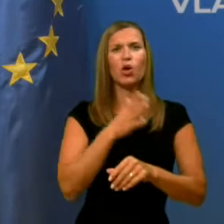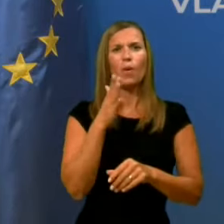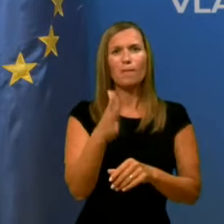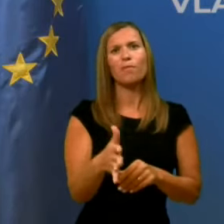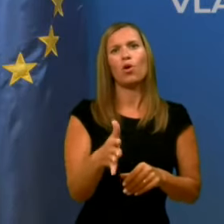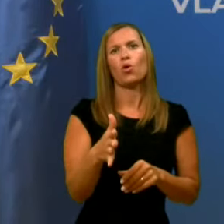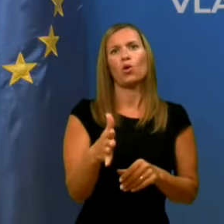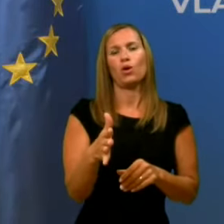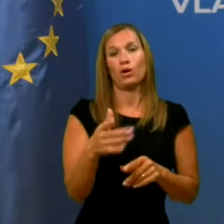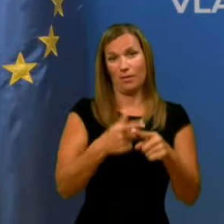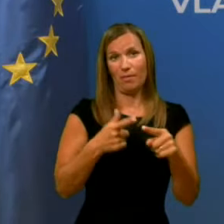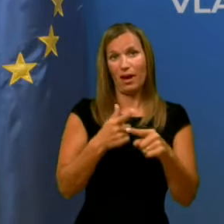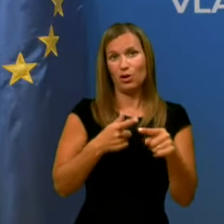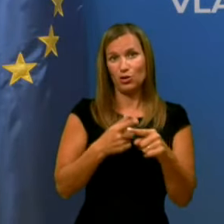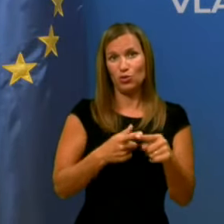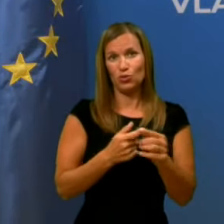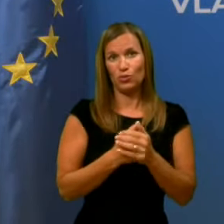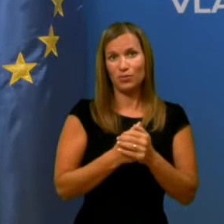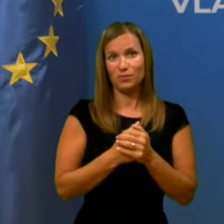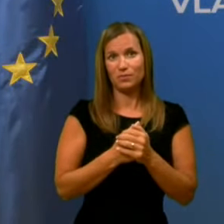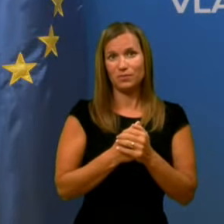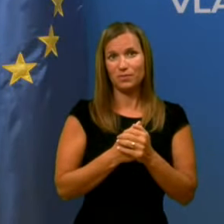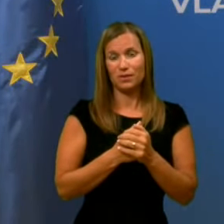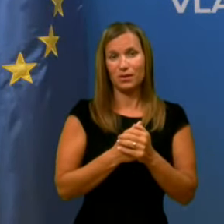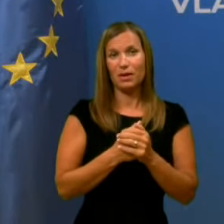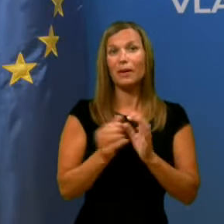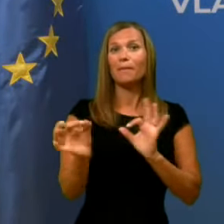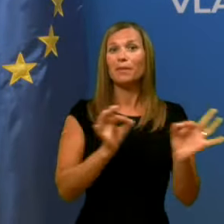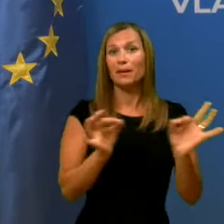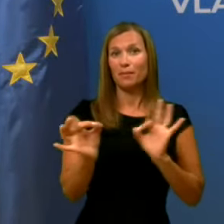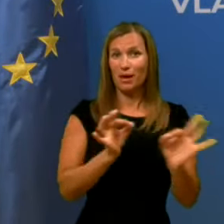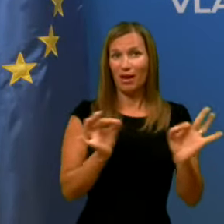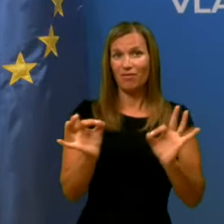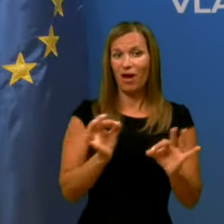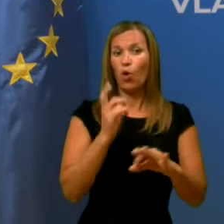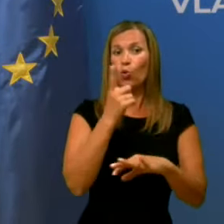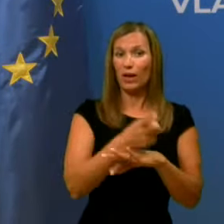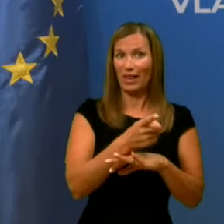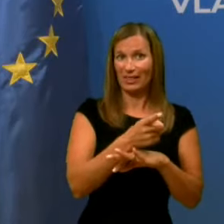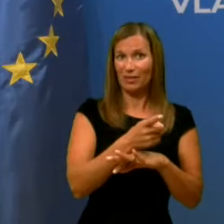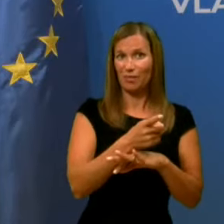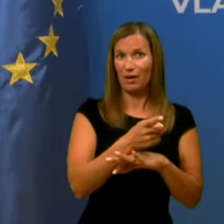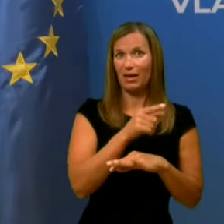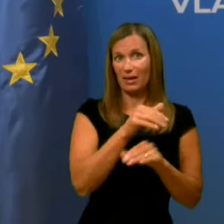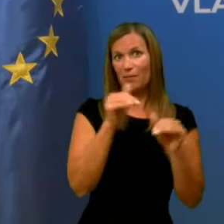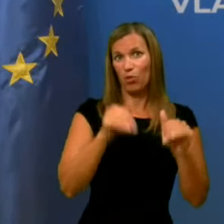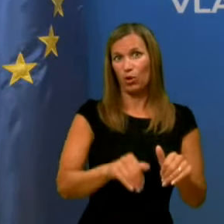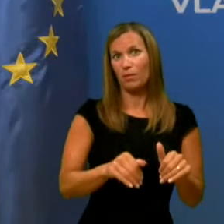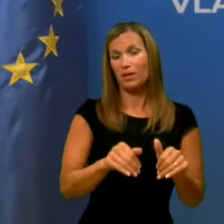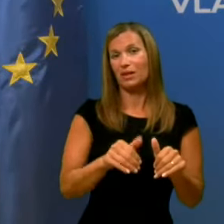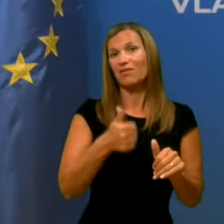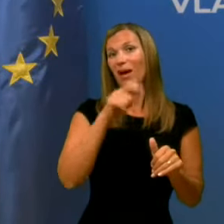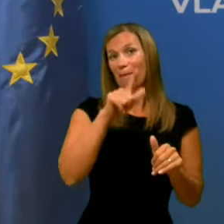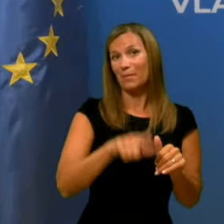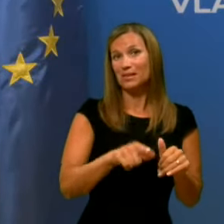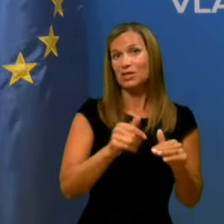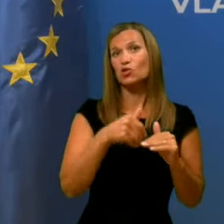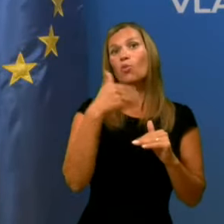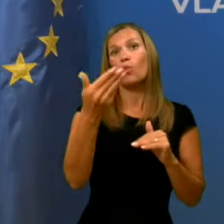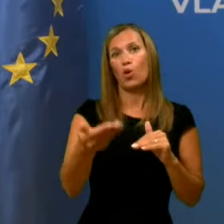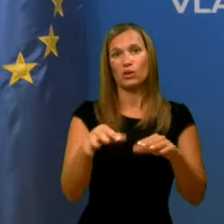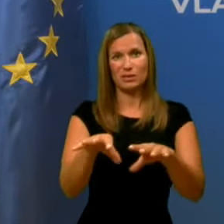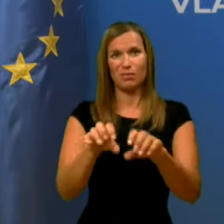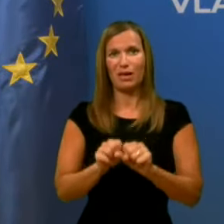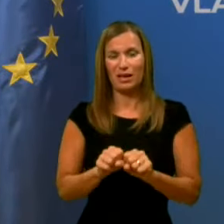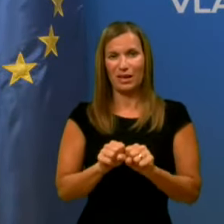prišla k malu, priprava uredbe, ki mora biti v mesecu, dni po sprejemu